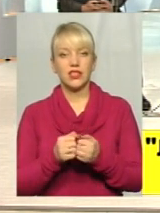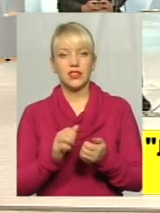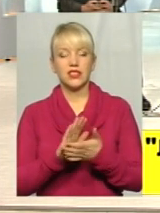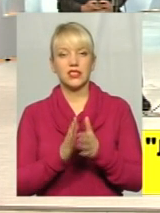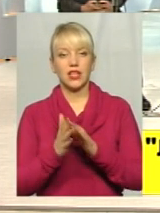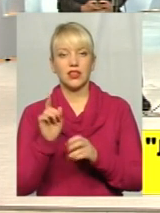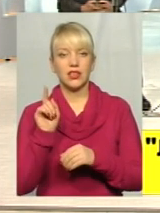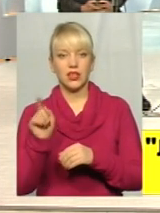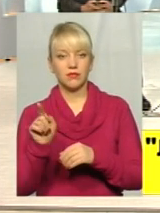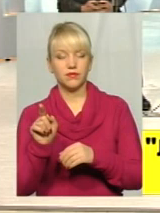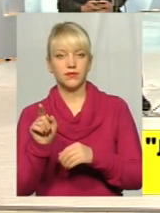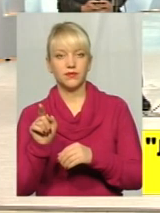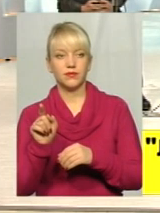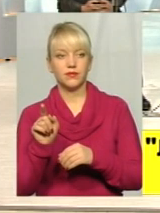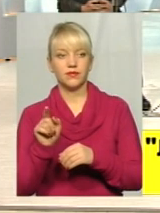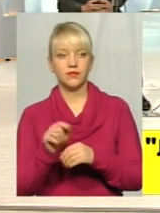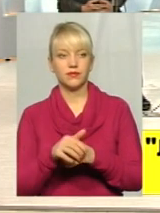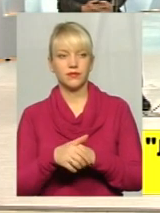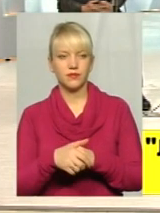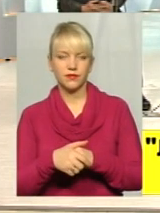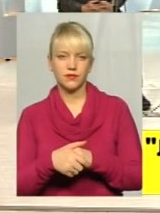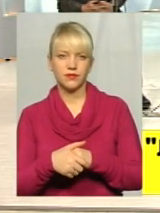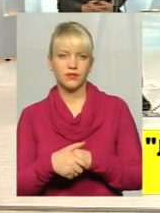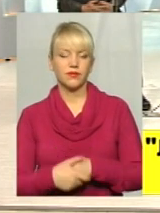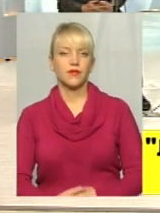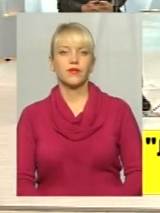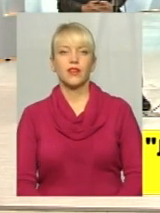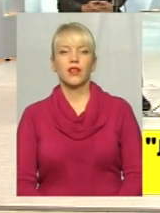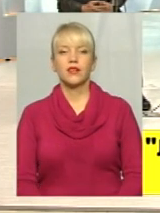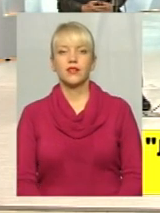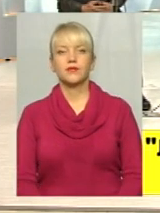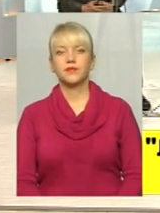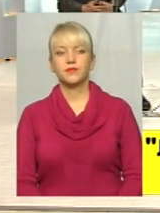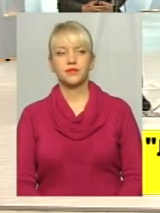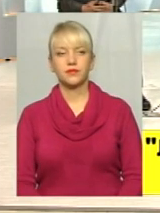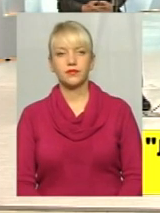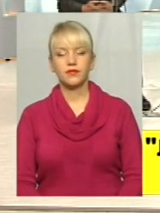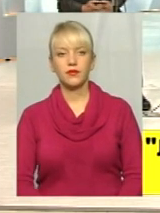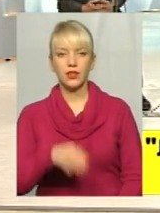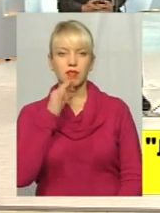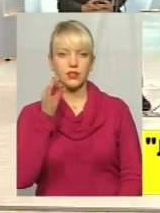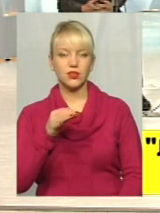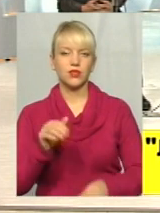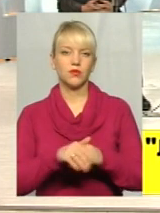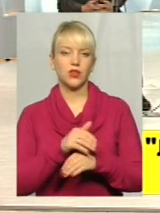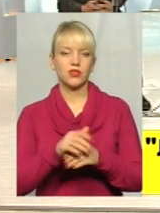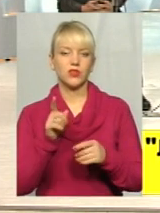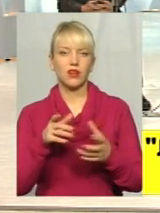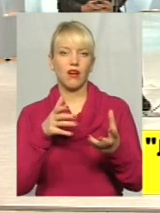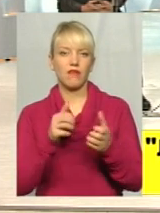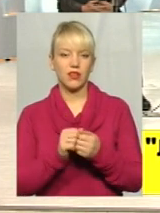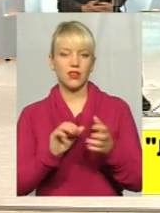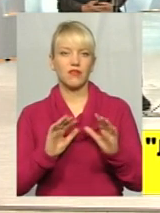це падає вже на міську раду. Скажіть, будь ласка, у тих аварійних випадках достатньо